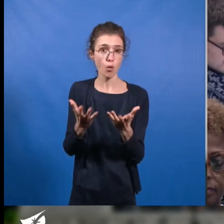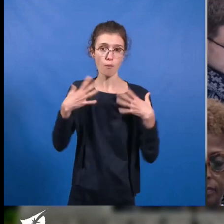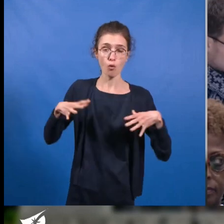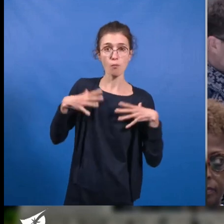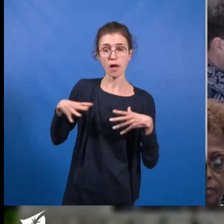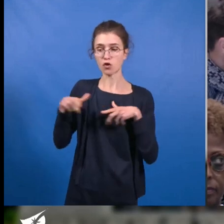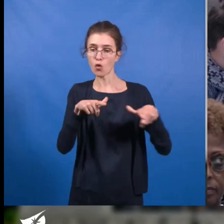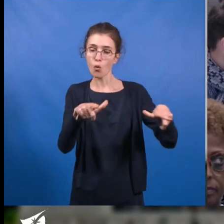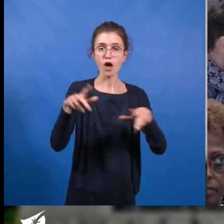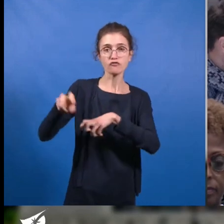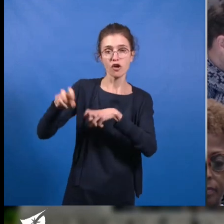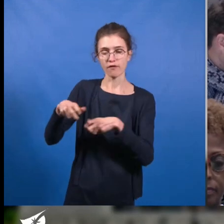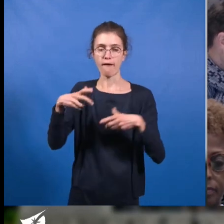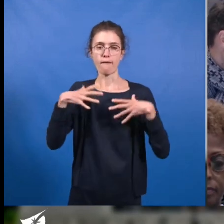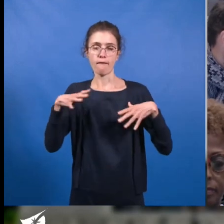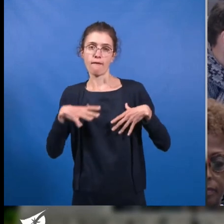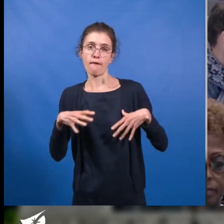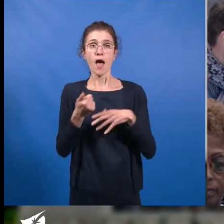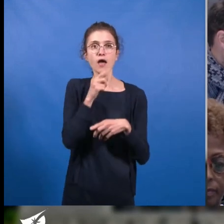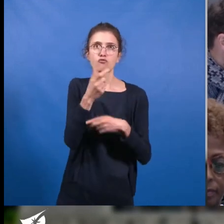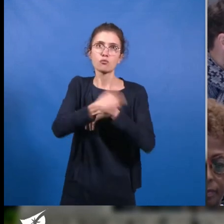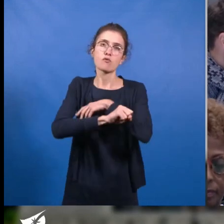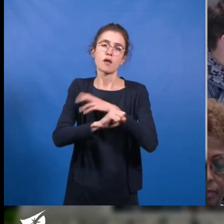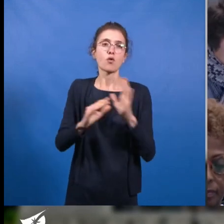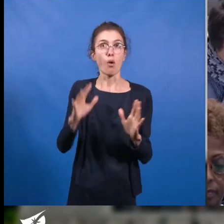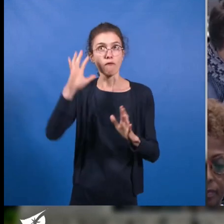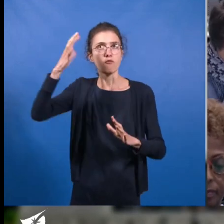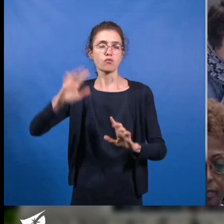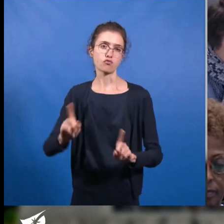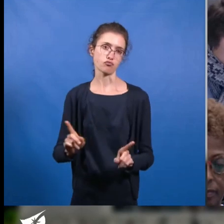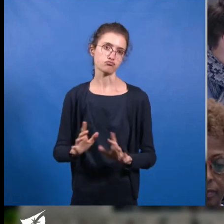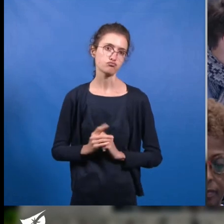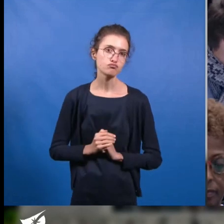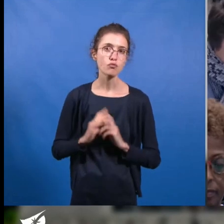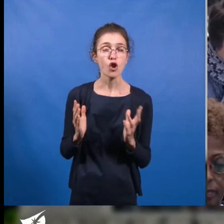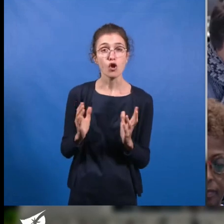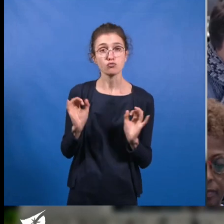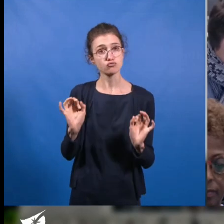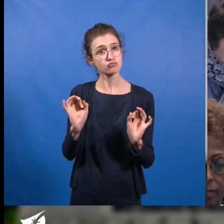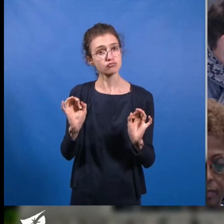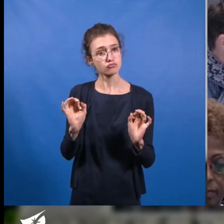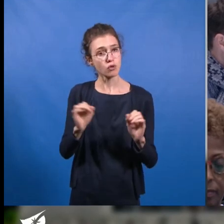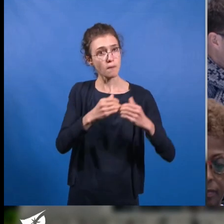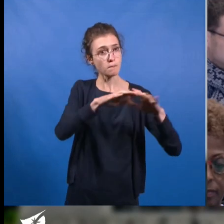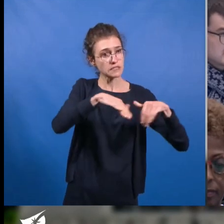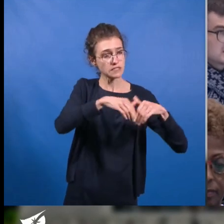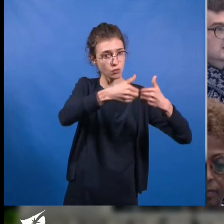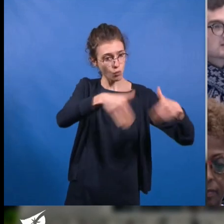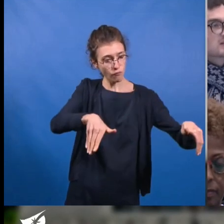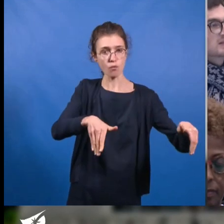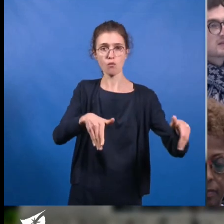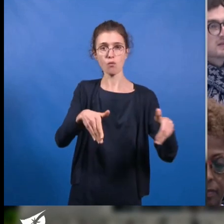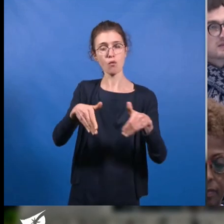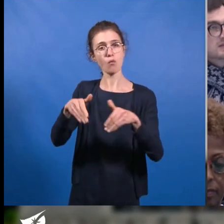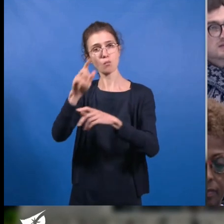un jour par semaine. Ce n'est pas le bout du monde. Alors oui, ouvrons, ouvrons nos piscines, ouvrons nos musées, ouvrons